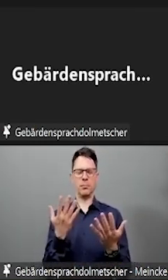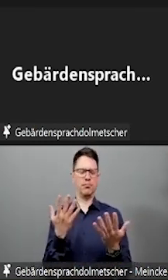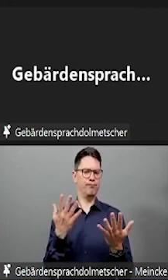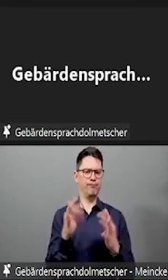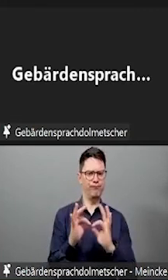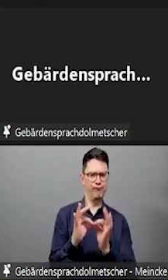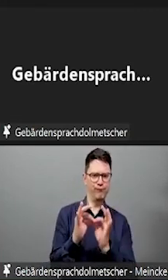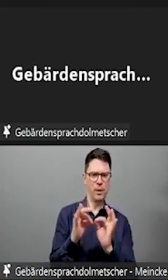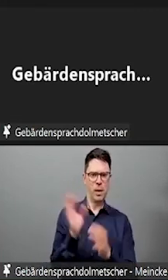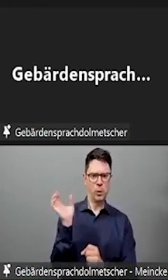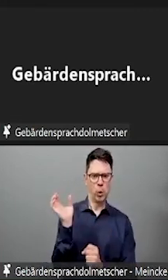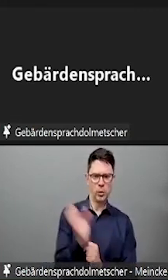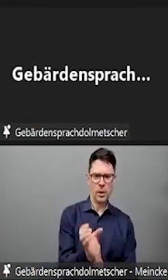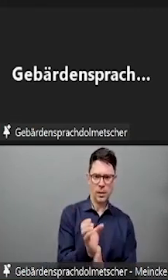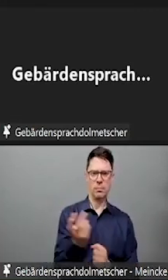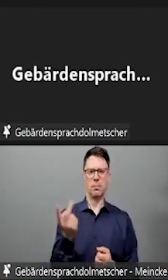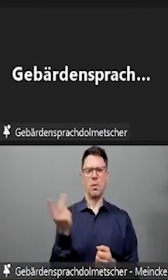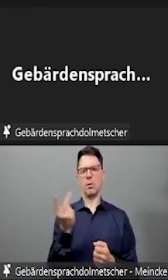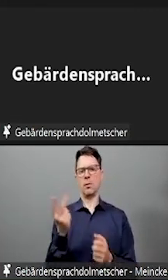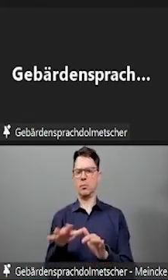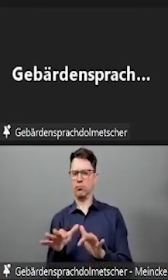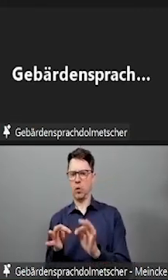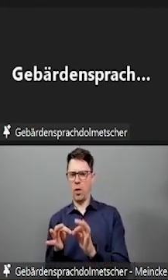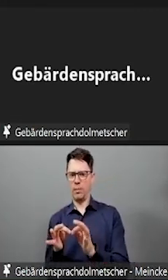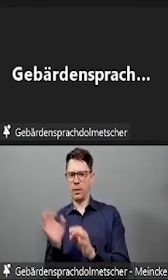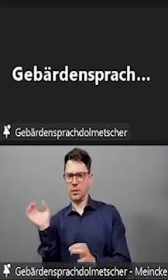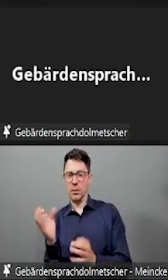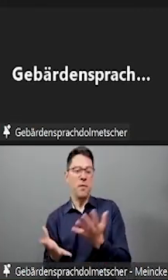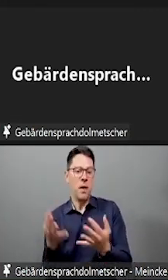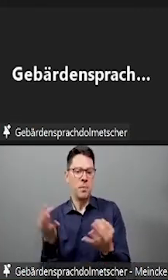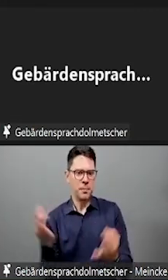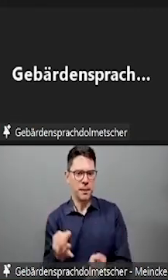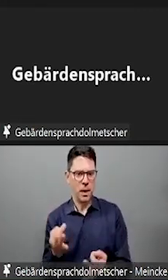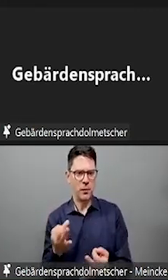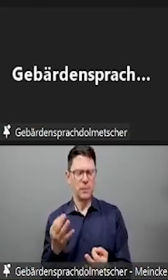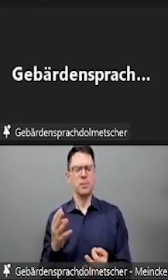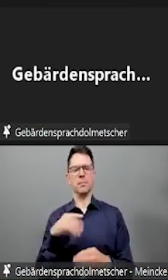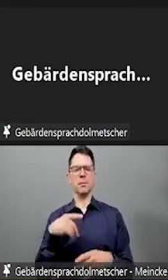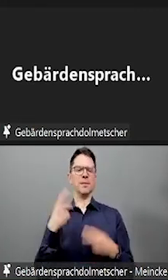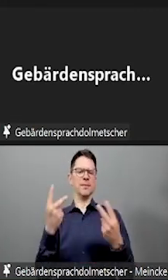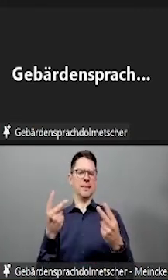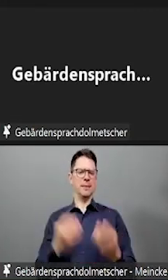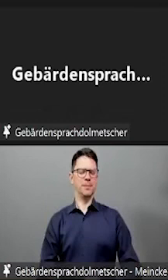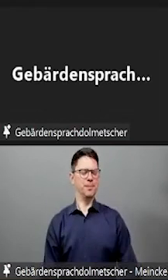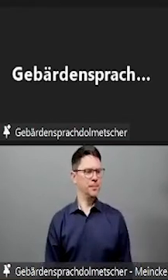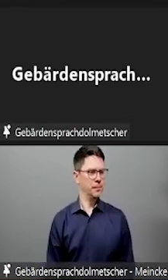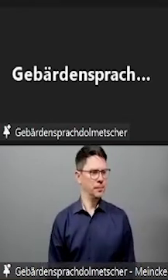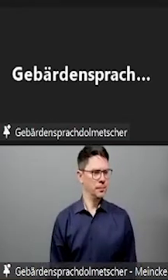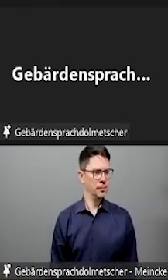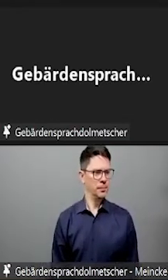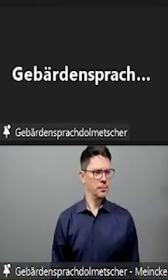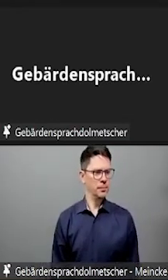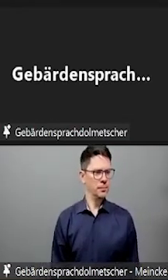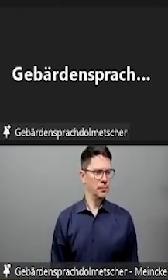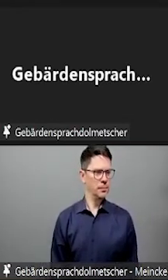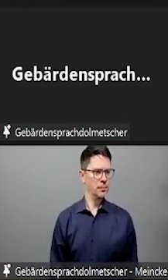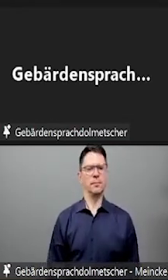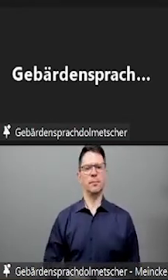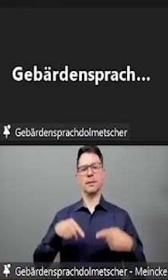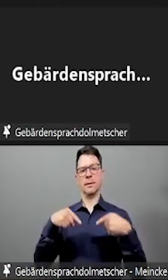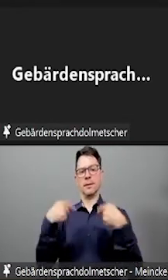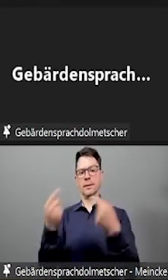Gut, dann kämen wir jetzt zum Teil Prüfungen im Nachhinein im Rahmen des Nachteilsausgleichs individuell anpassen.